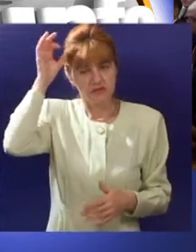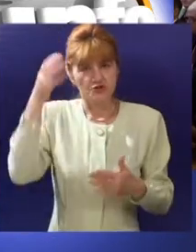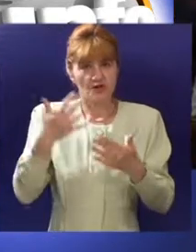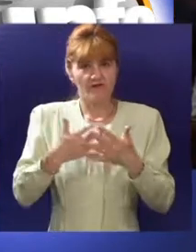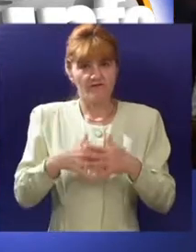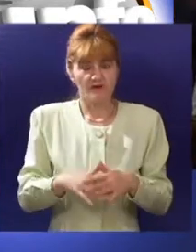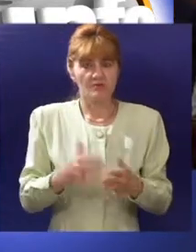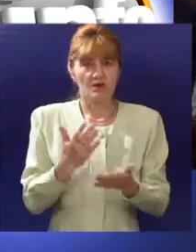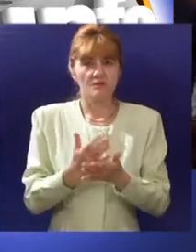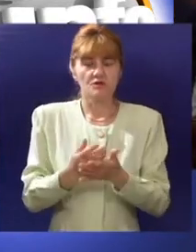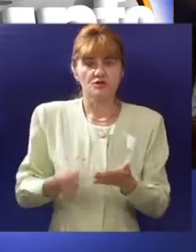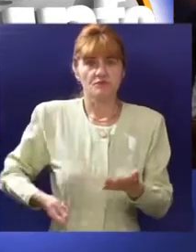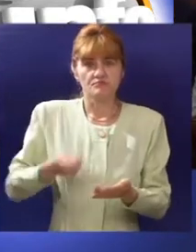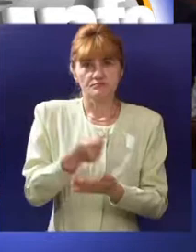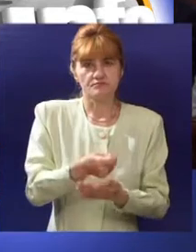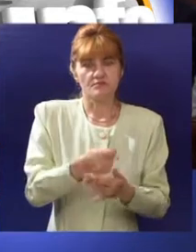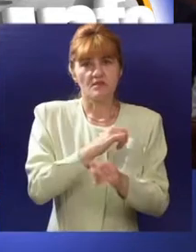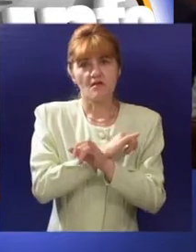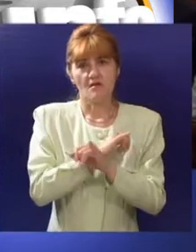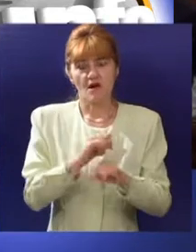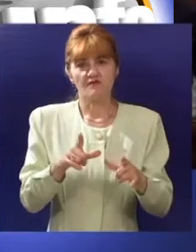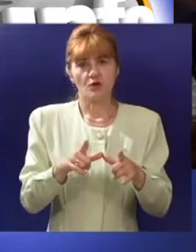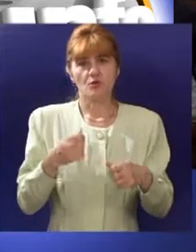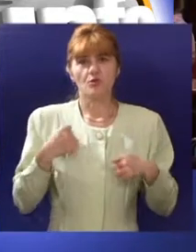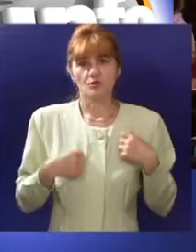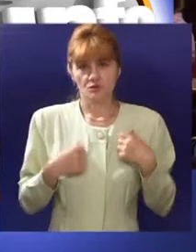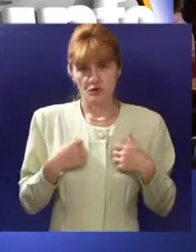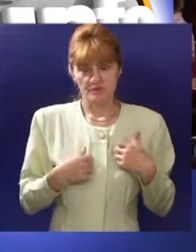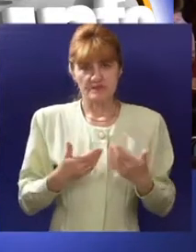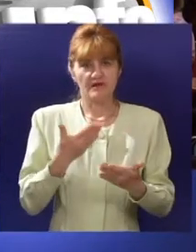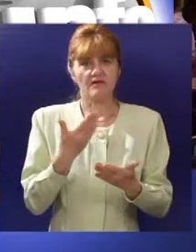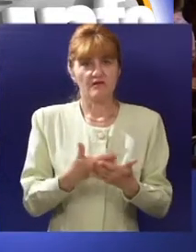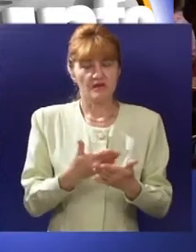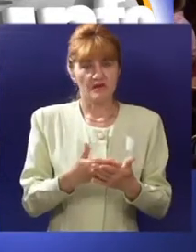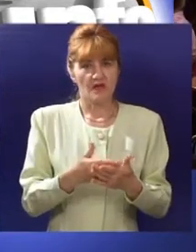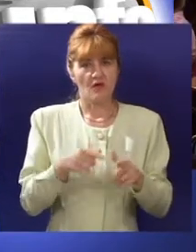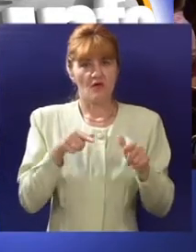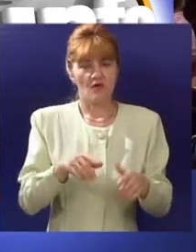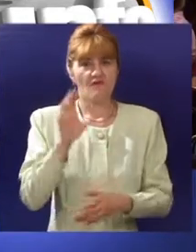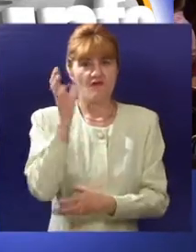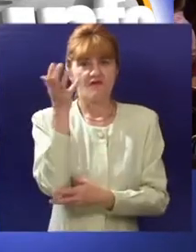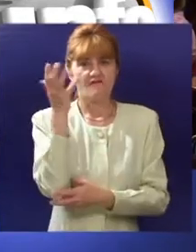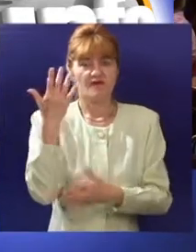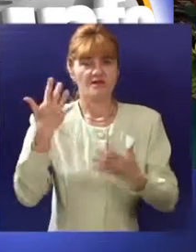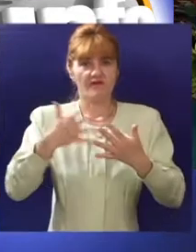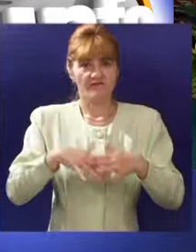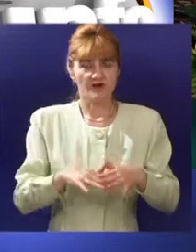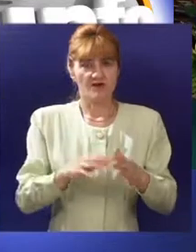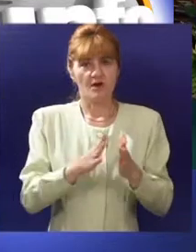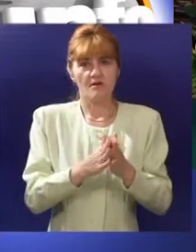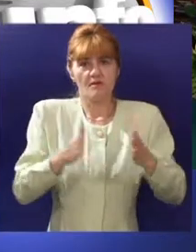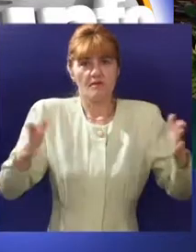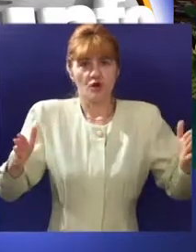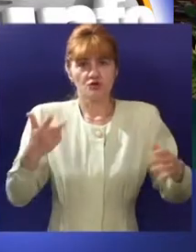Nemački gigant će nastaviti sa investiranjem u Suboticu. U naredne dve godine Subotička fabrika generatora za vetroelektrane bit će